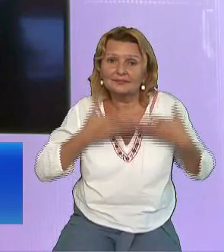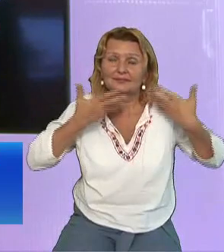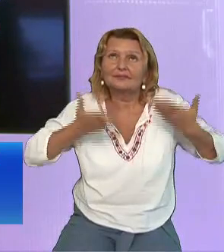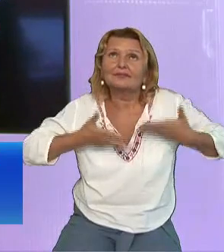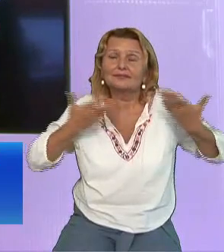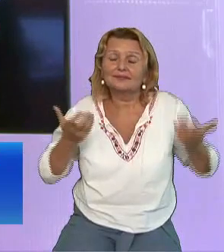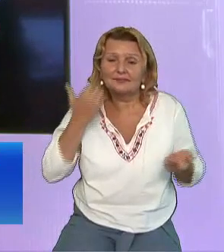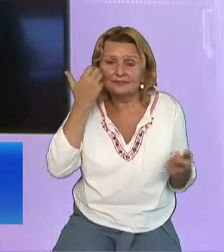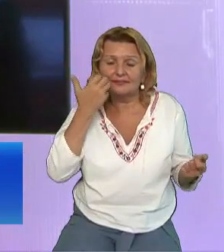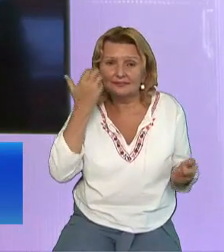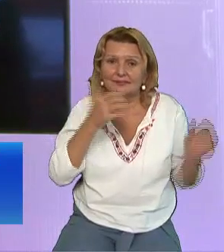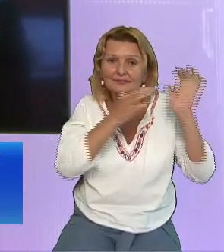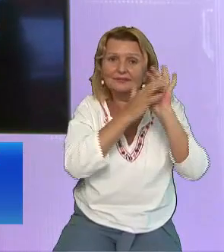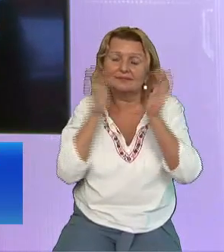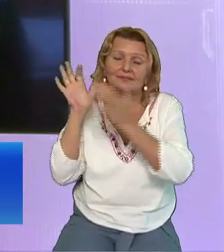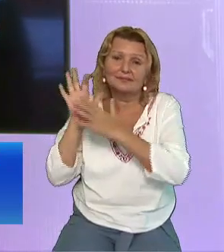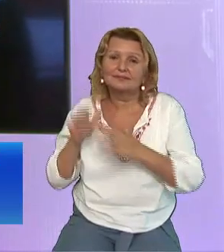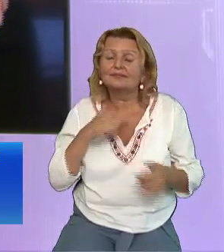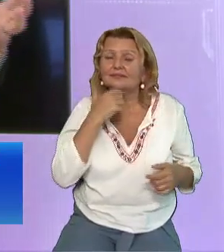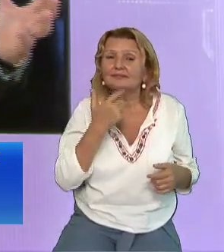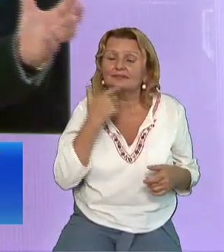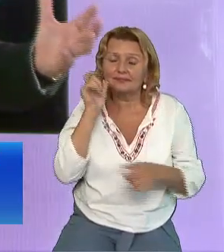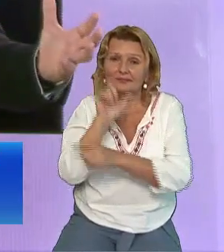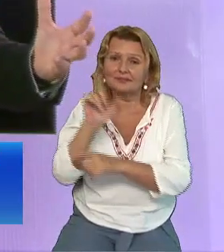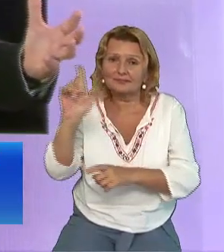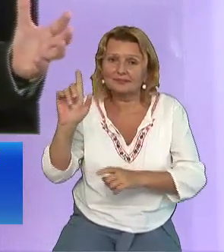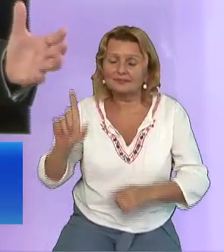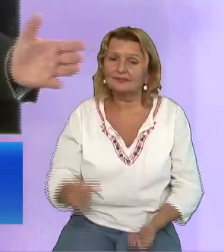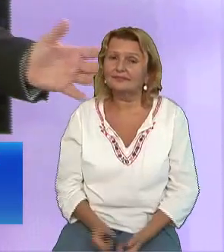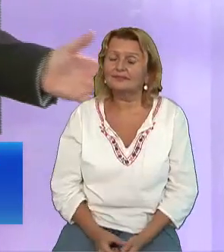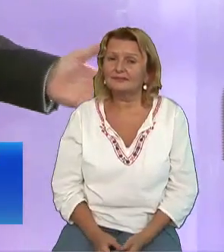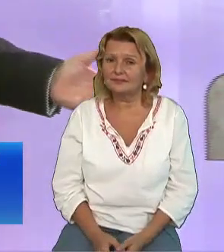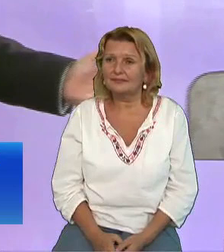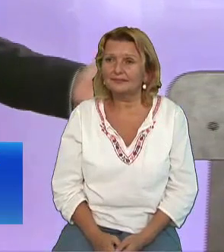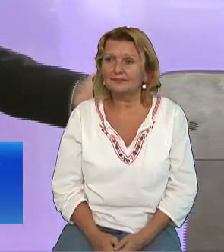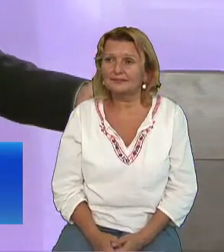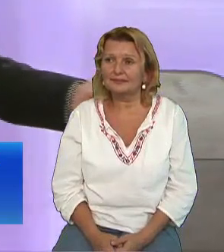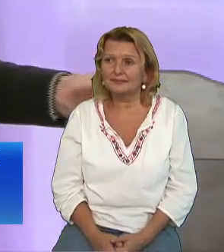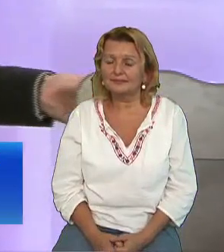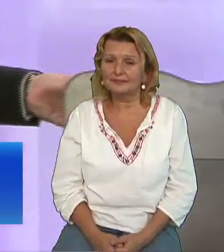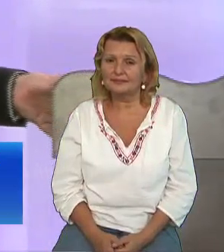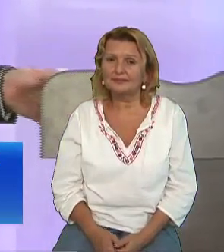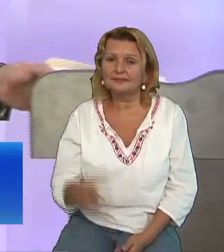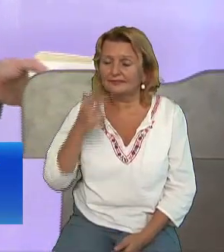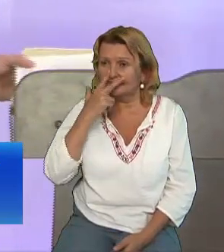La felul în care Domnul le vorbea despre sine Se întâmplă ceva interesant Ascultați